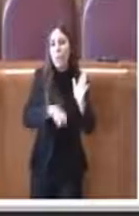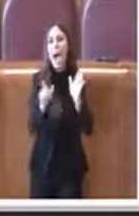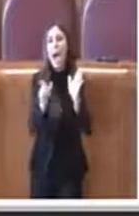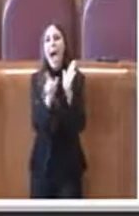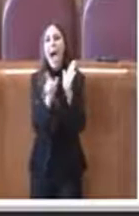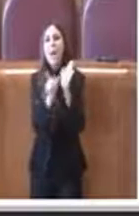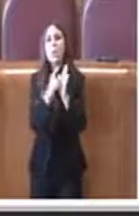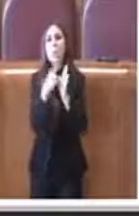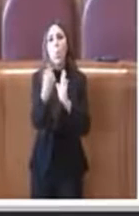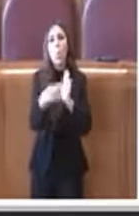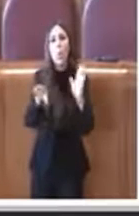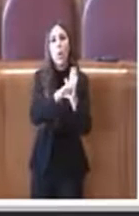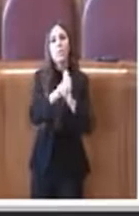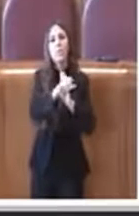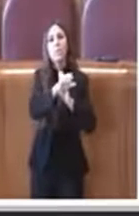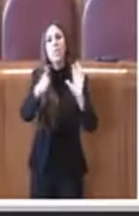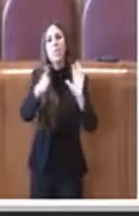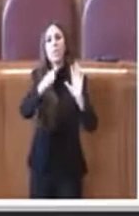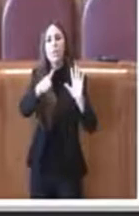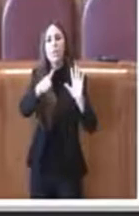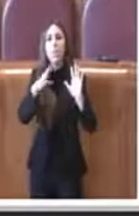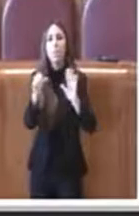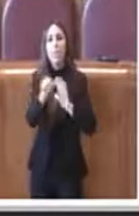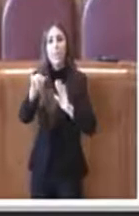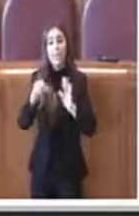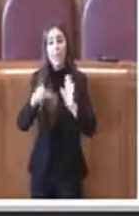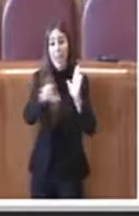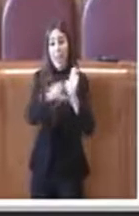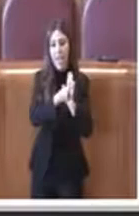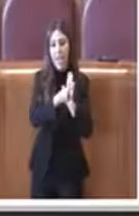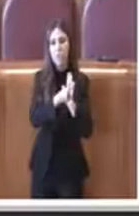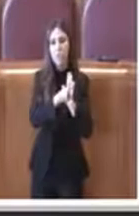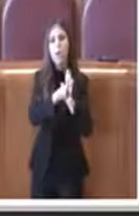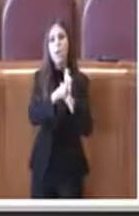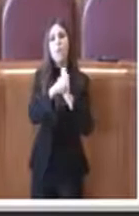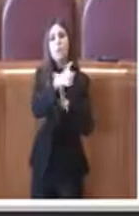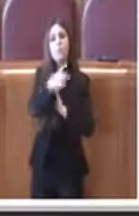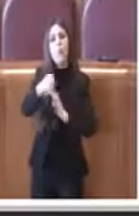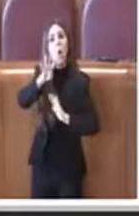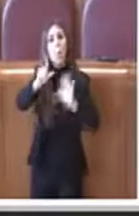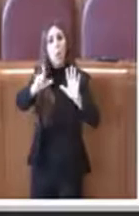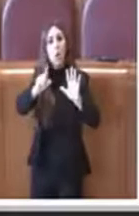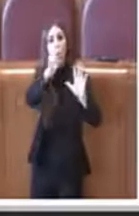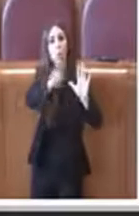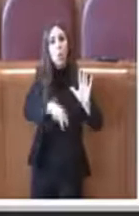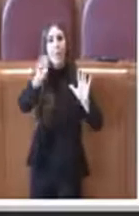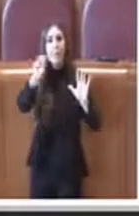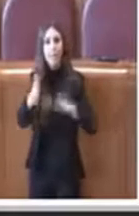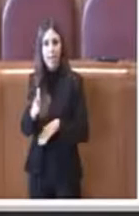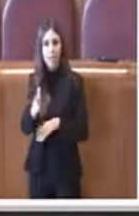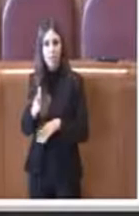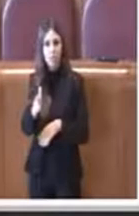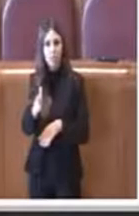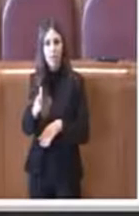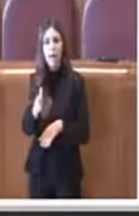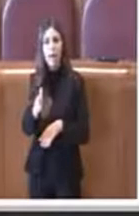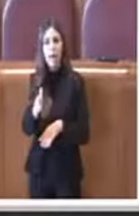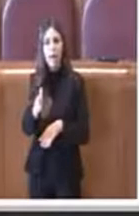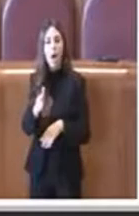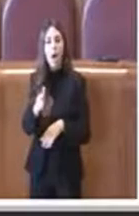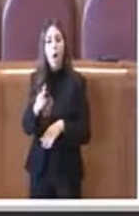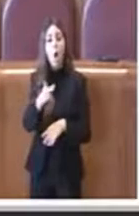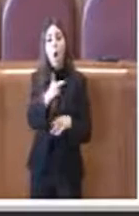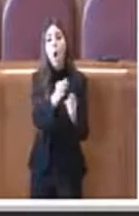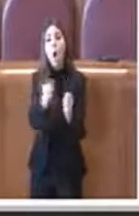'articolo 1,654 bis della legge 147 del 2013 le componenti di costo